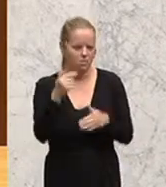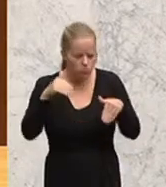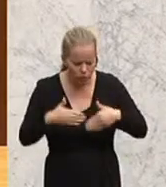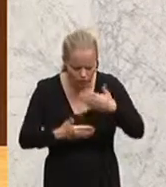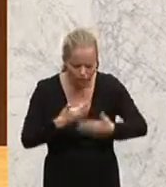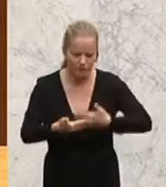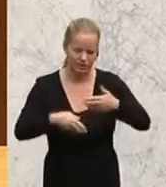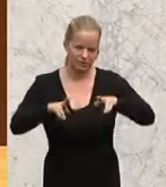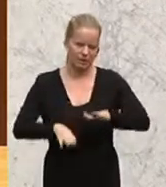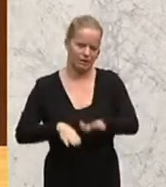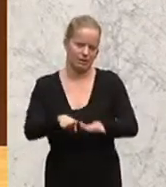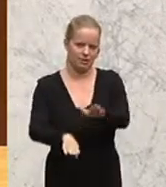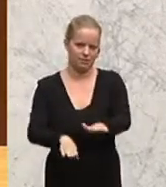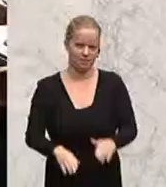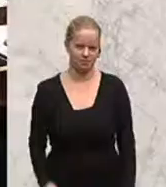wir danach.